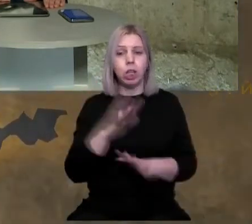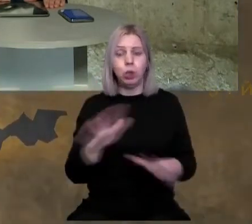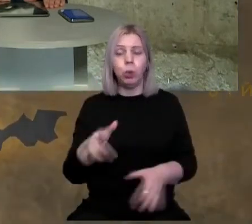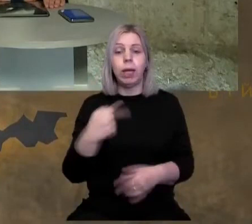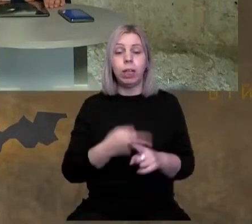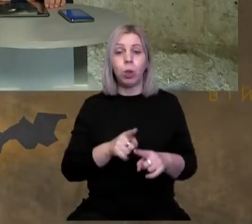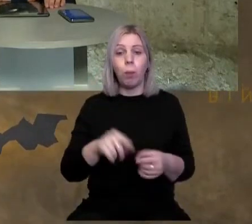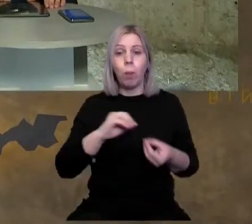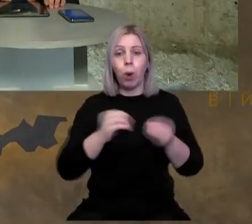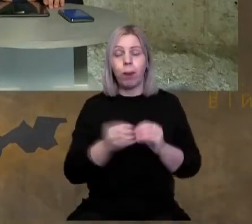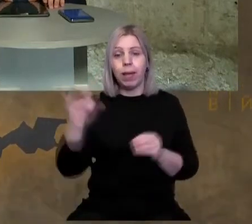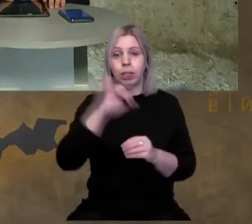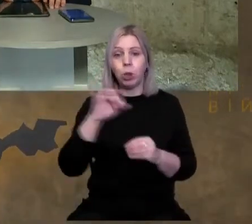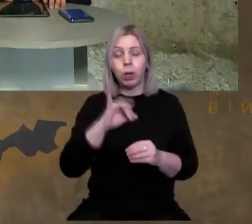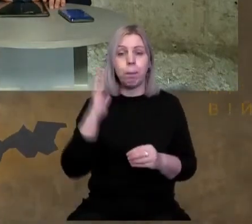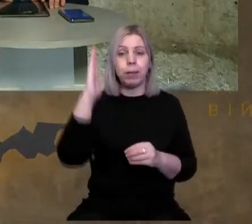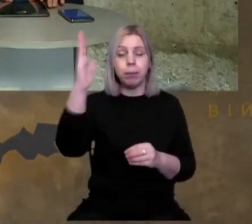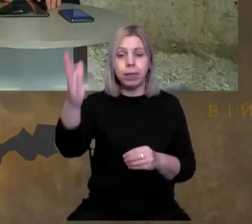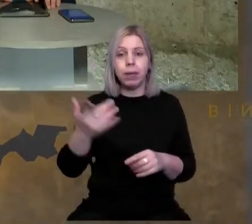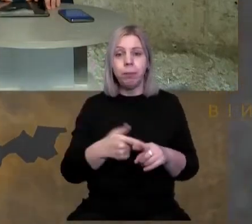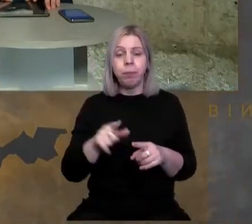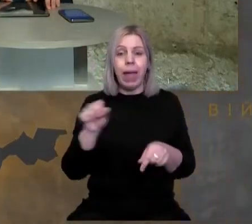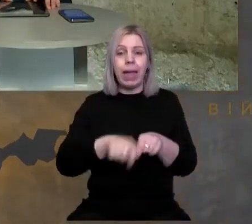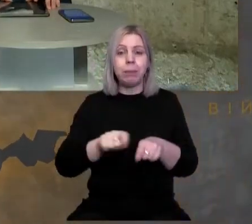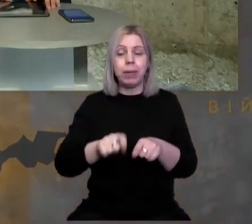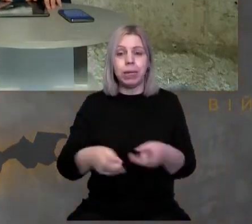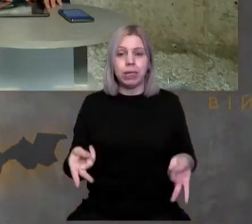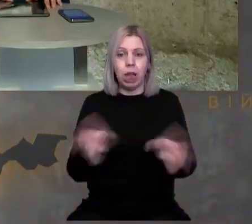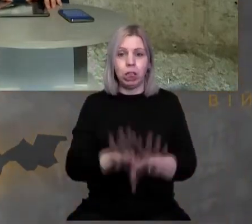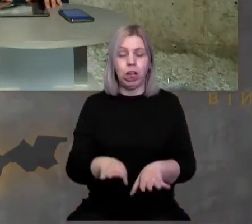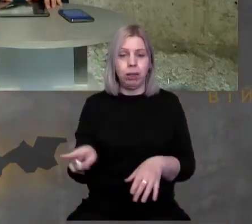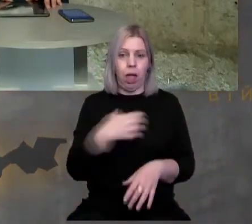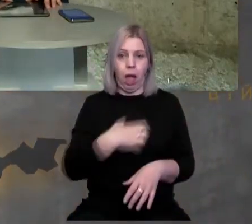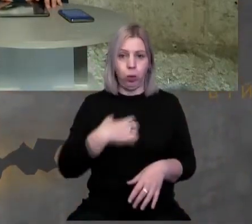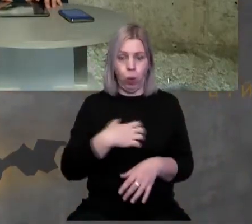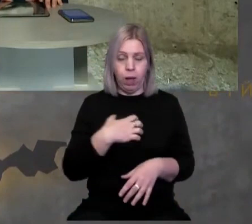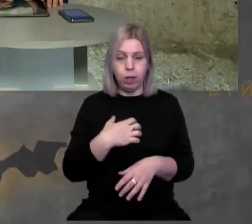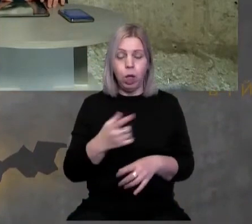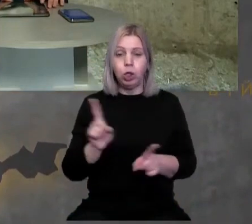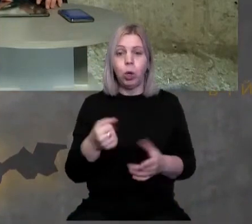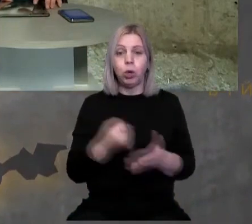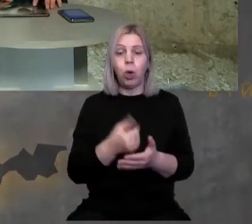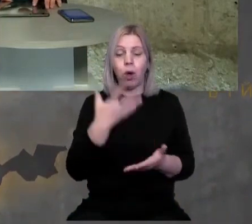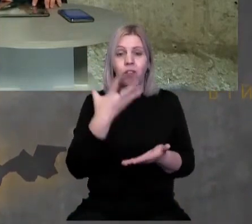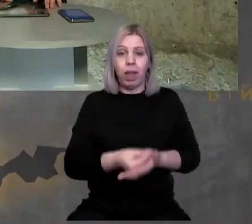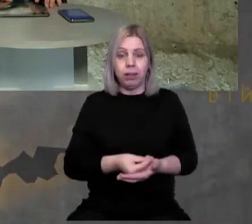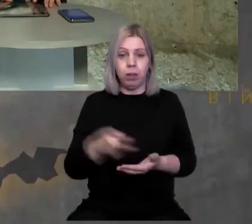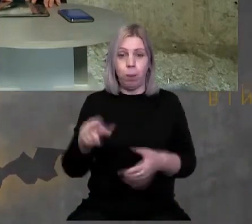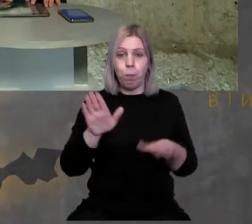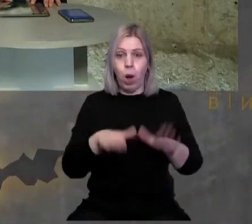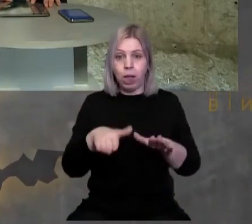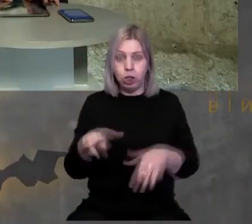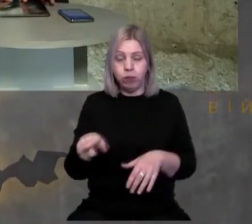Тому проблема історичних перспектив експертизи залишається доволі актуальною. Щодо, власне, Мукачева,